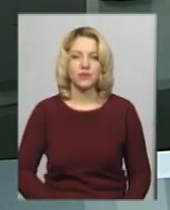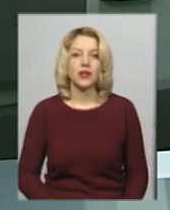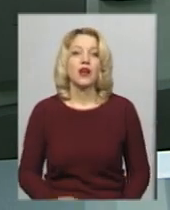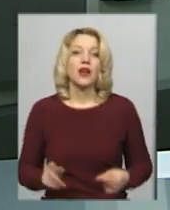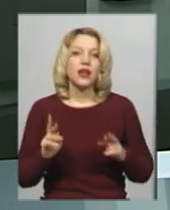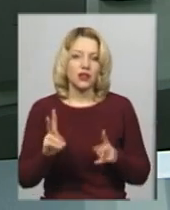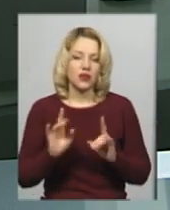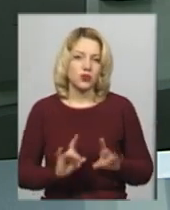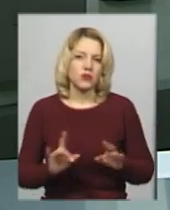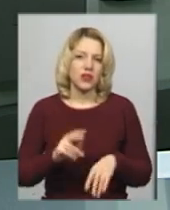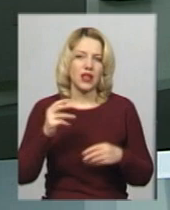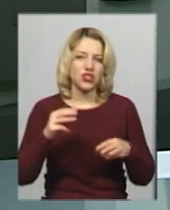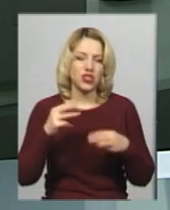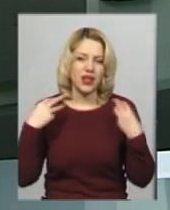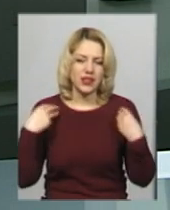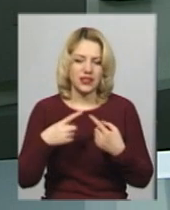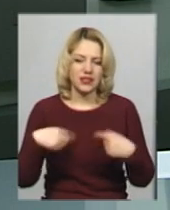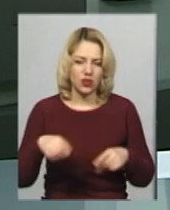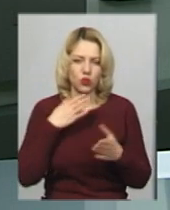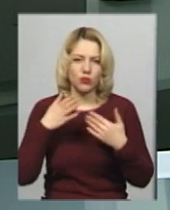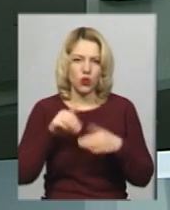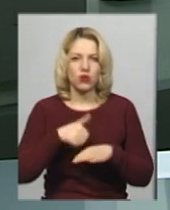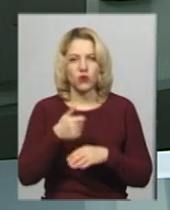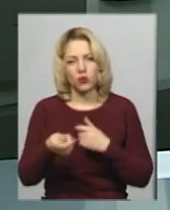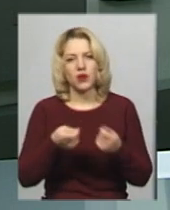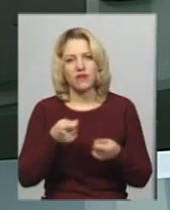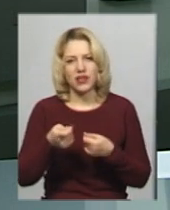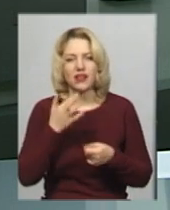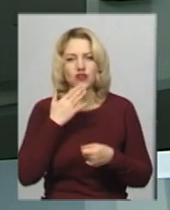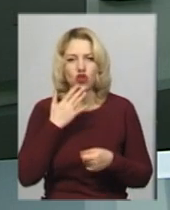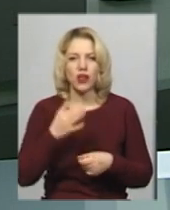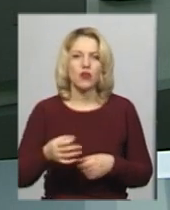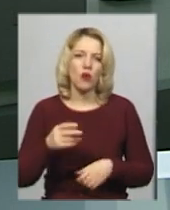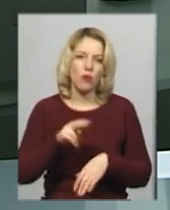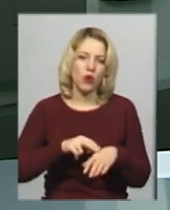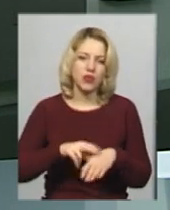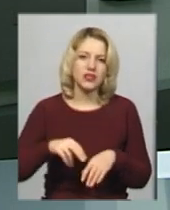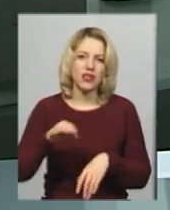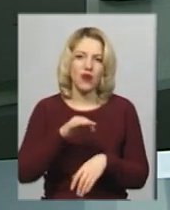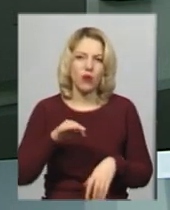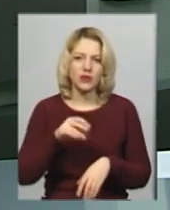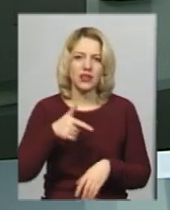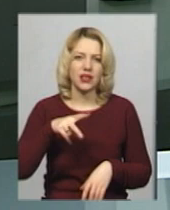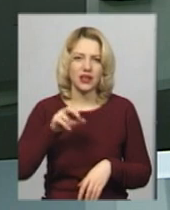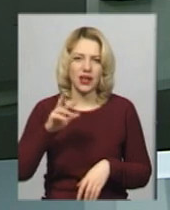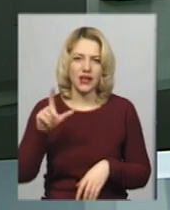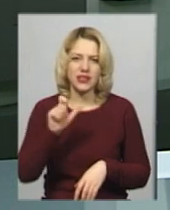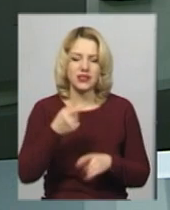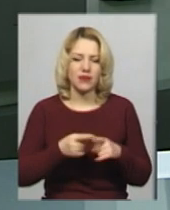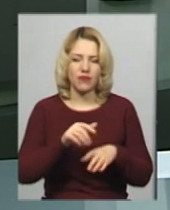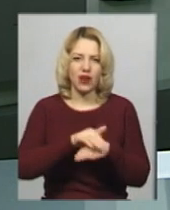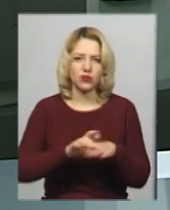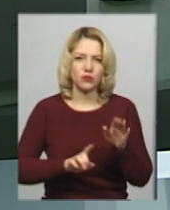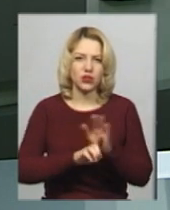розповіла начальник сектору комунікації Головного управління Національної поліції в Хмельницькій області Інна Глега, за даним